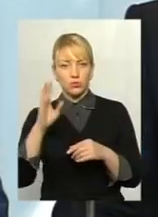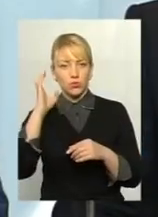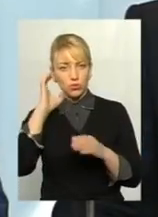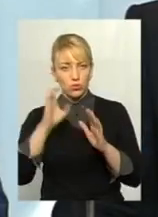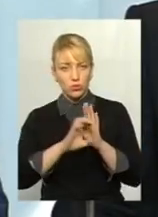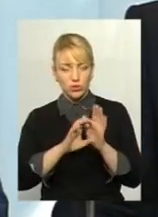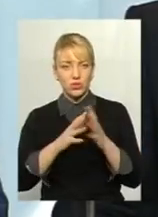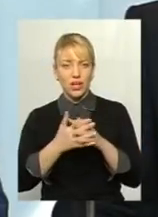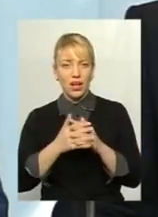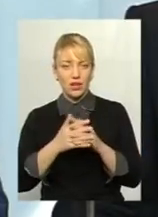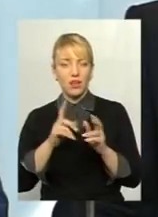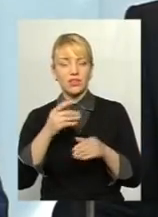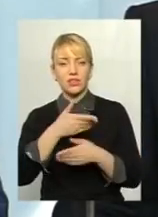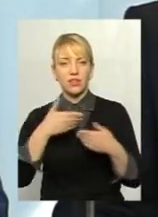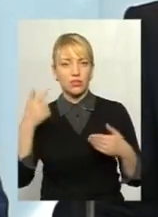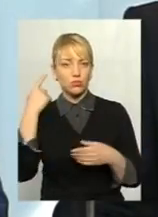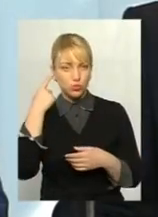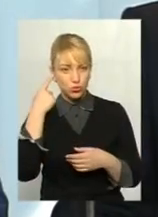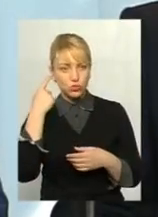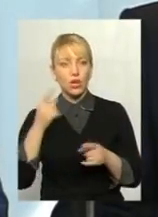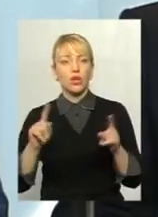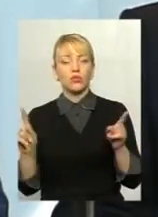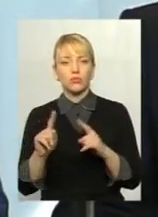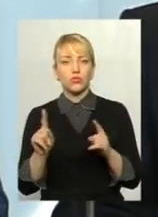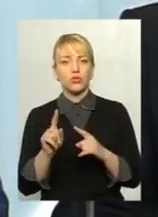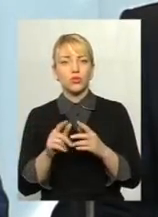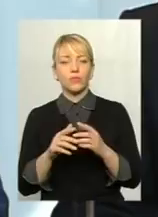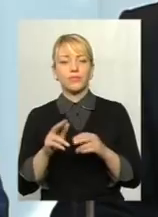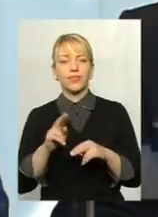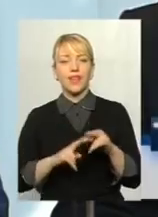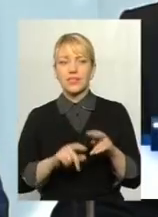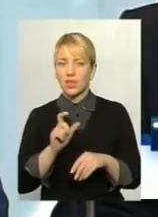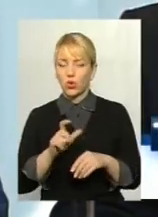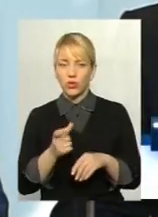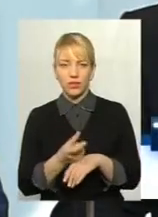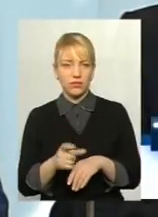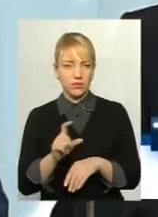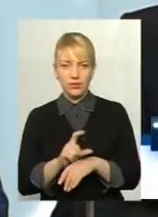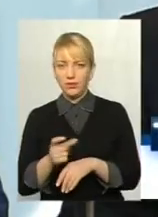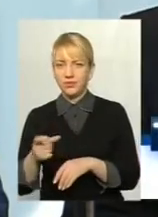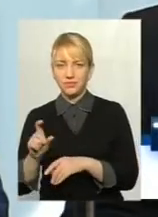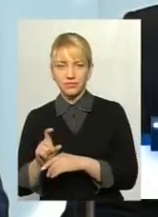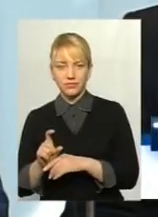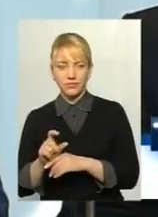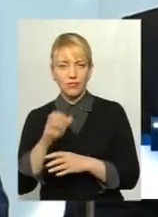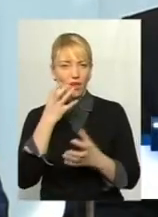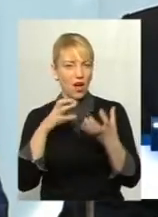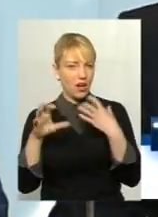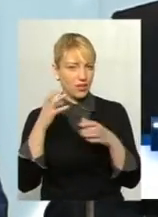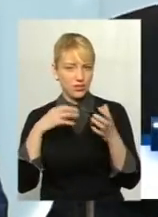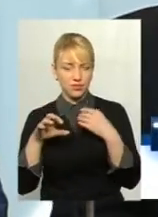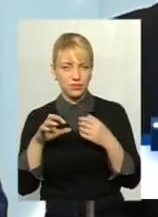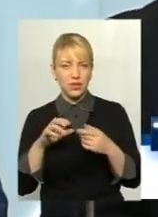почують нас. Тому що настрої сьогодні людей дуже-дуже такі, я б сказав би, гарячі. Радикуємо.